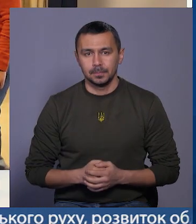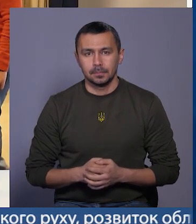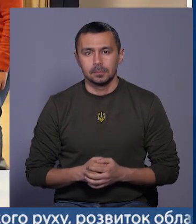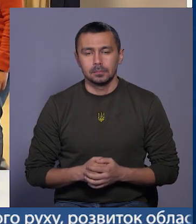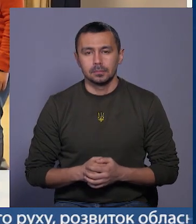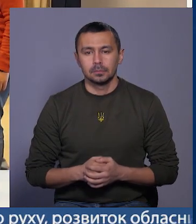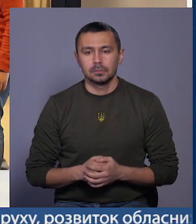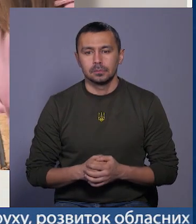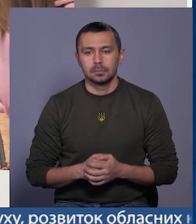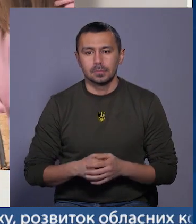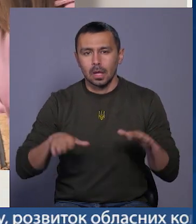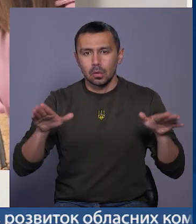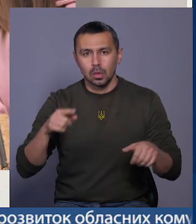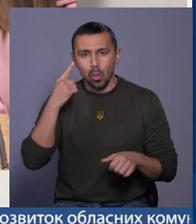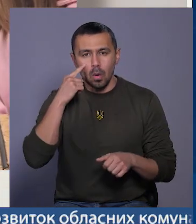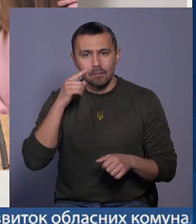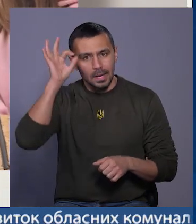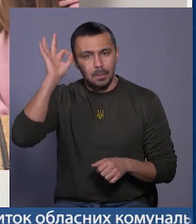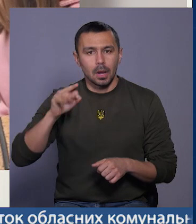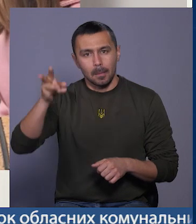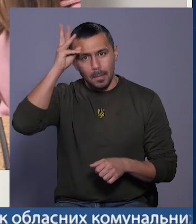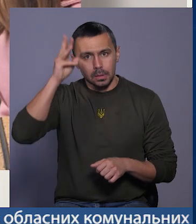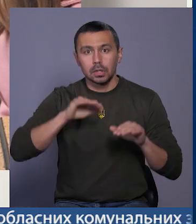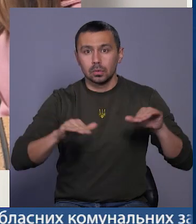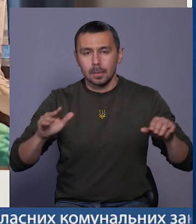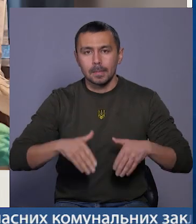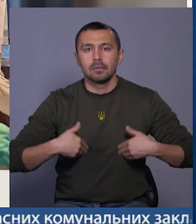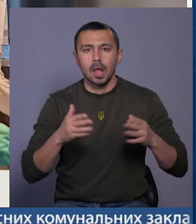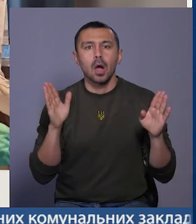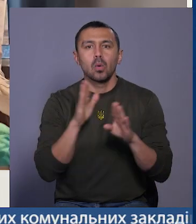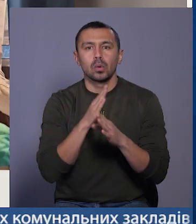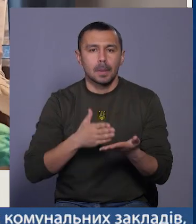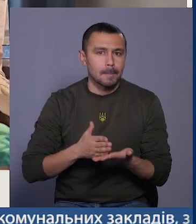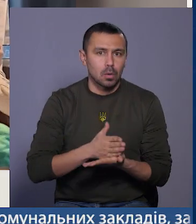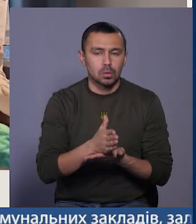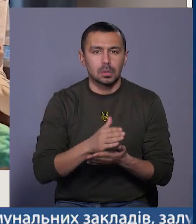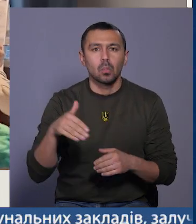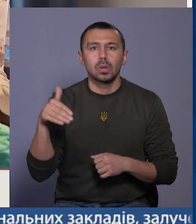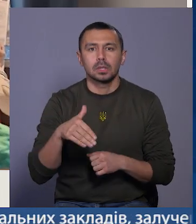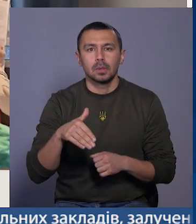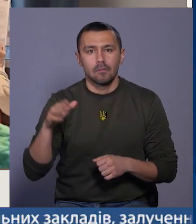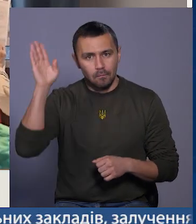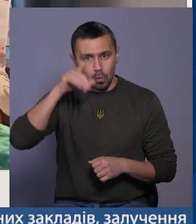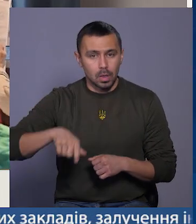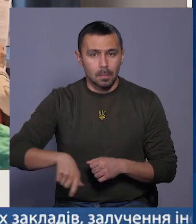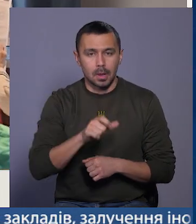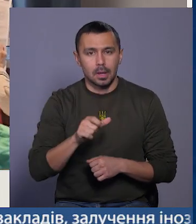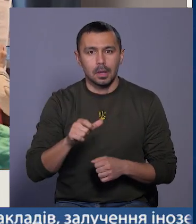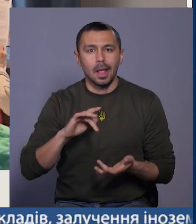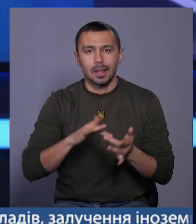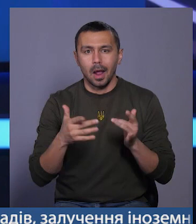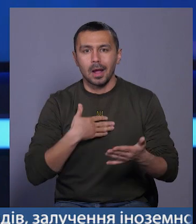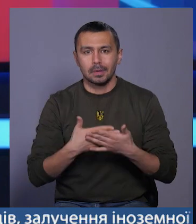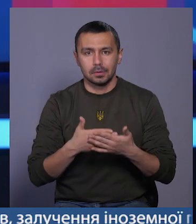Соколини Око у Німеччині. Мельницькі школярі презентували екологічний маршрут подільськими товтрами та інтерактивний довідник.